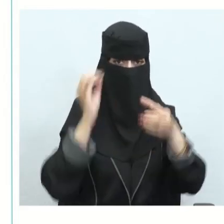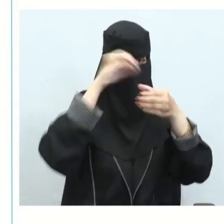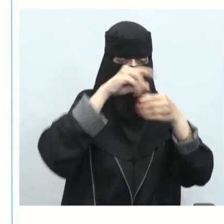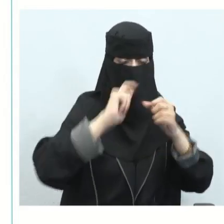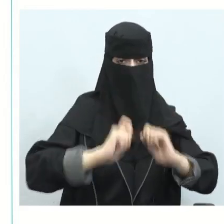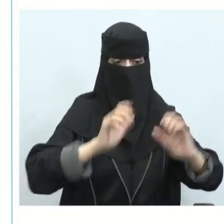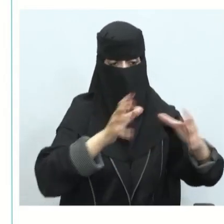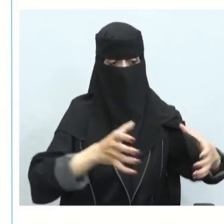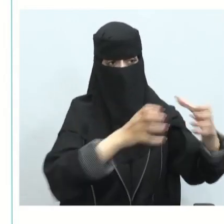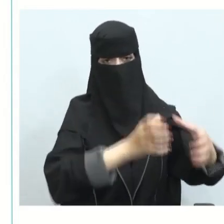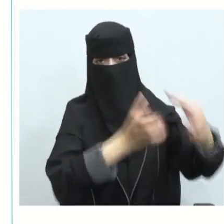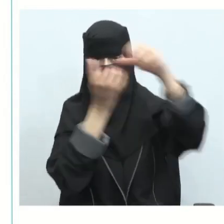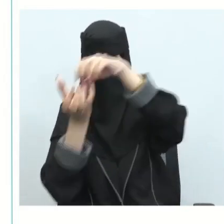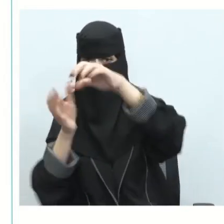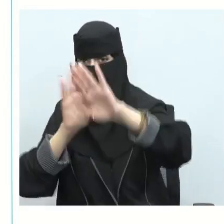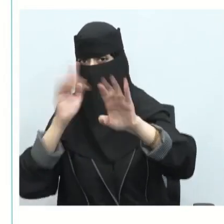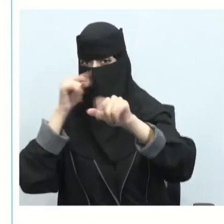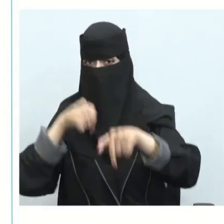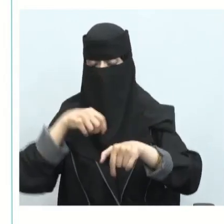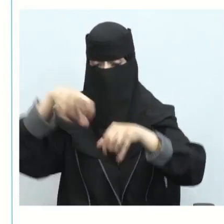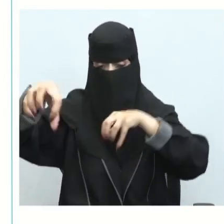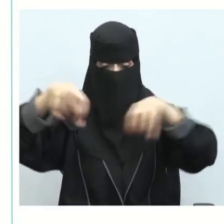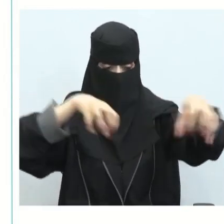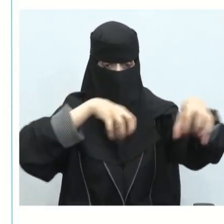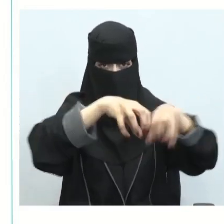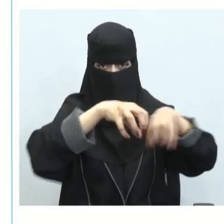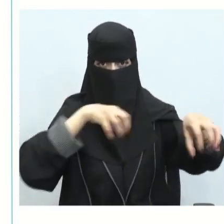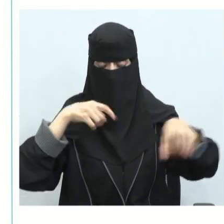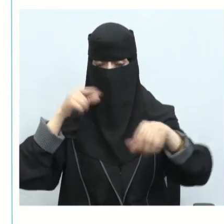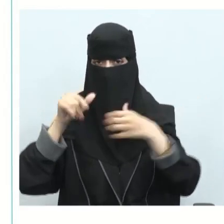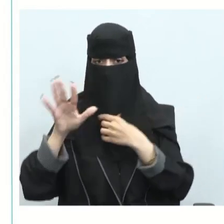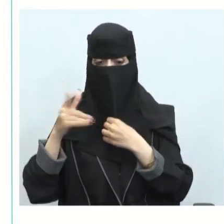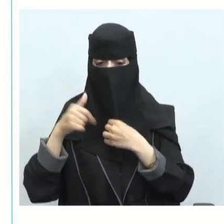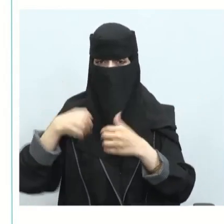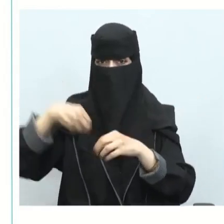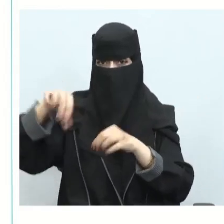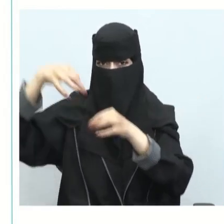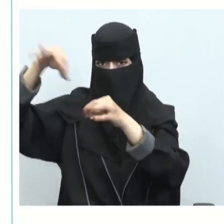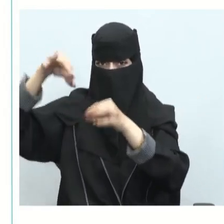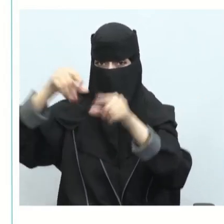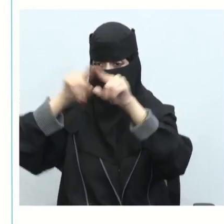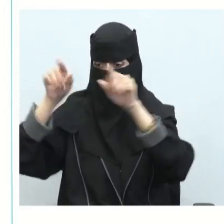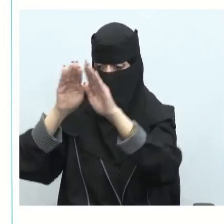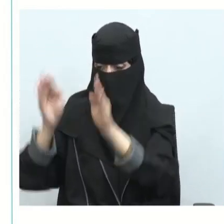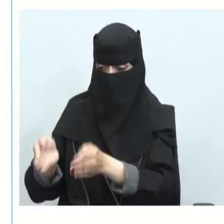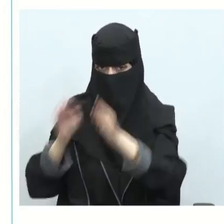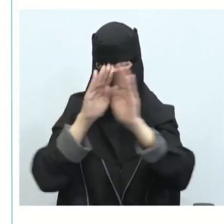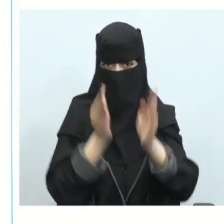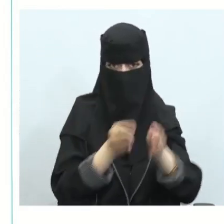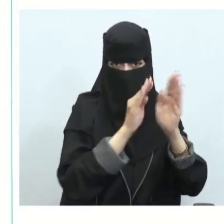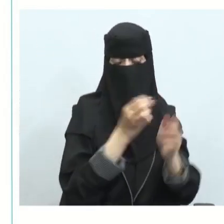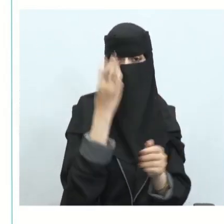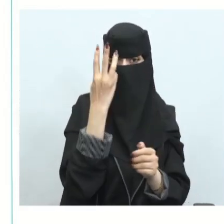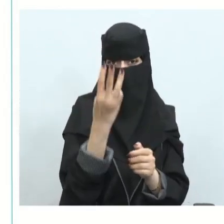مكبر نفايات يتعين أيضا فرز بلاستيك والنفاية الأخرى لذلك نلاحظ مثلا لدينا في الشوارع في الأماكن العامة